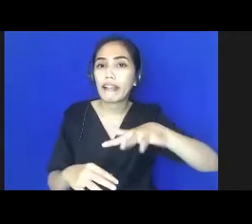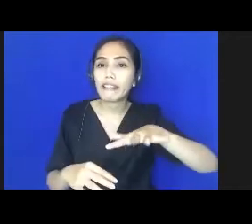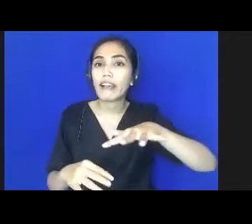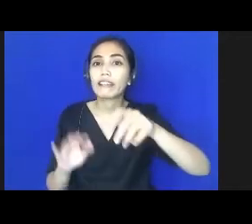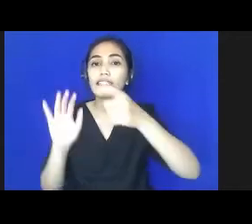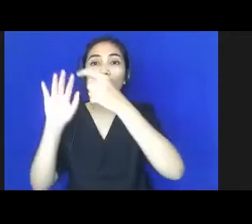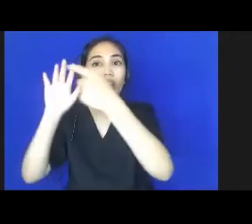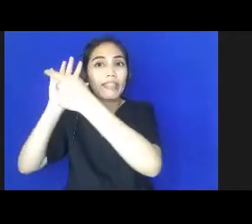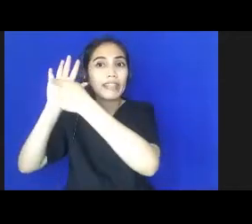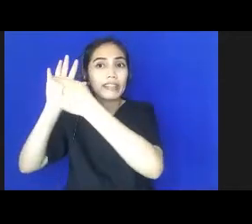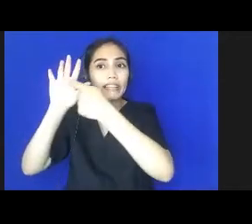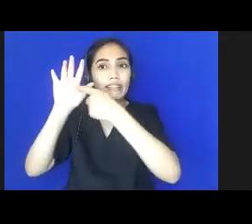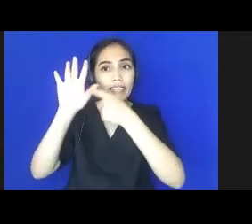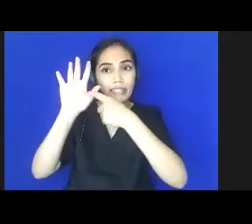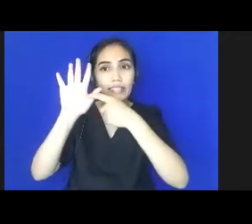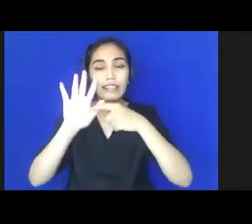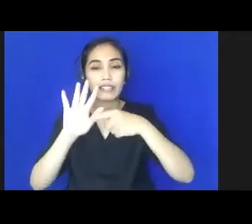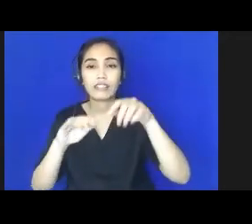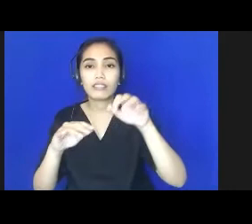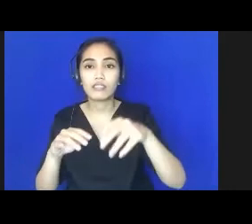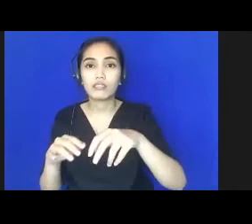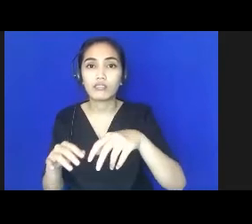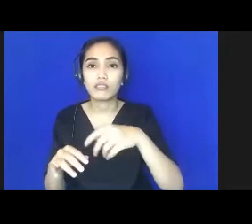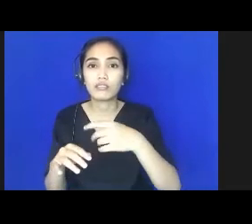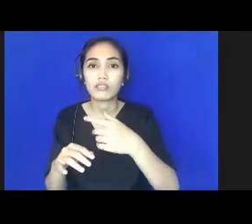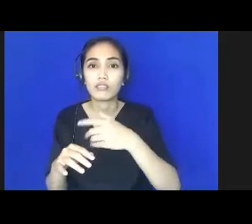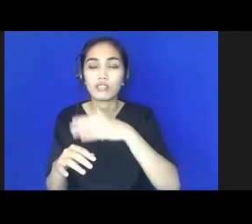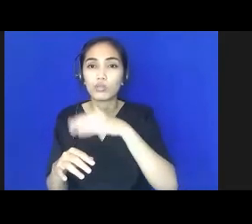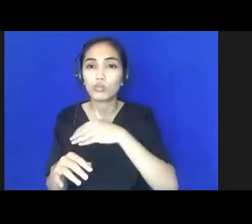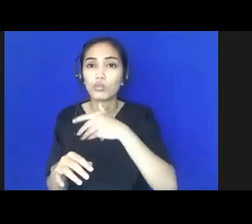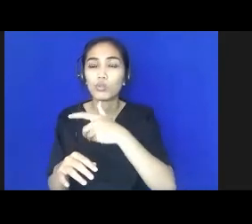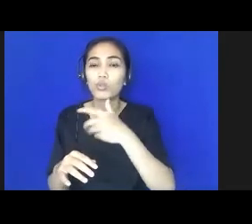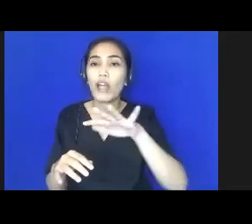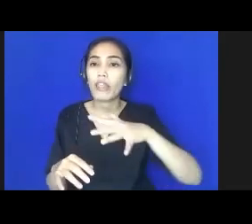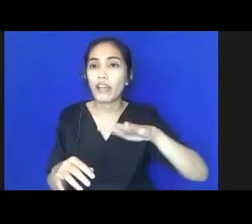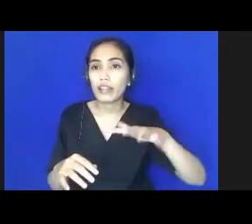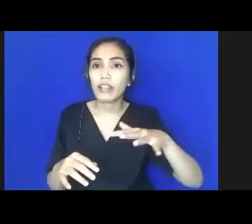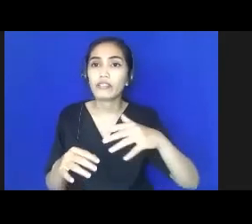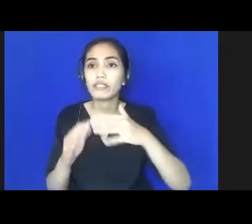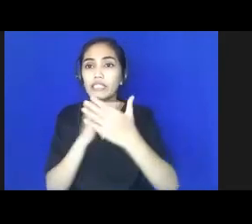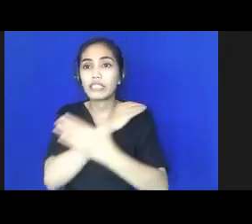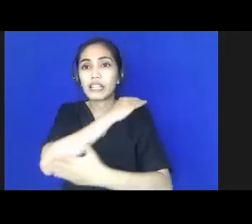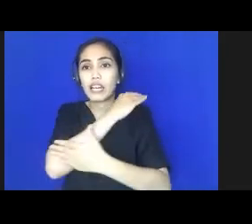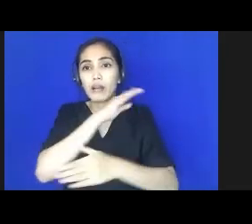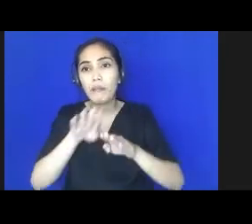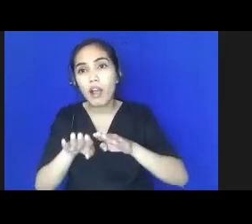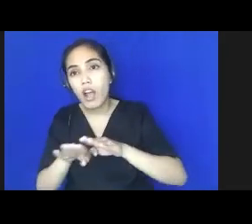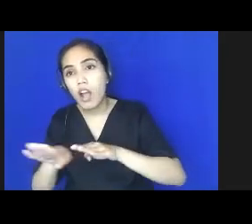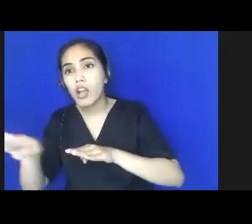atas dari tahun 2000 sampai 2020 itu adalah yang rata-rata negara maju OECD